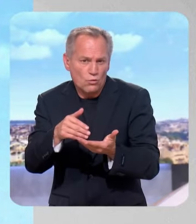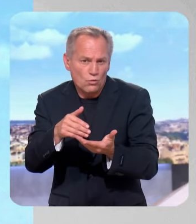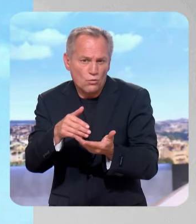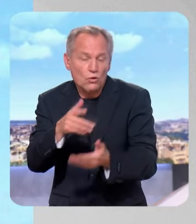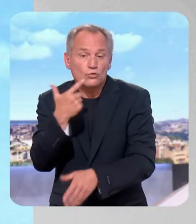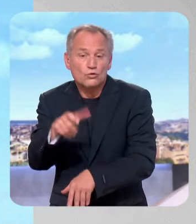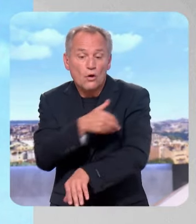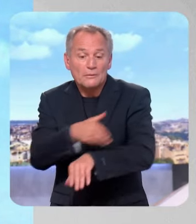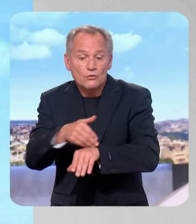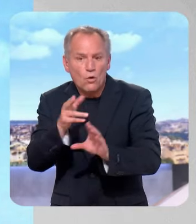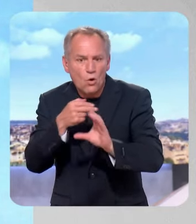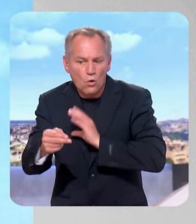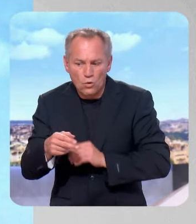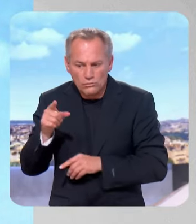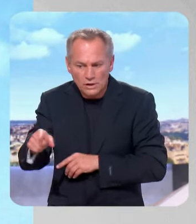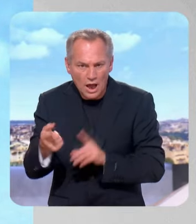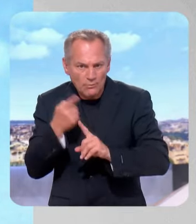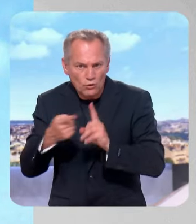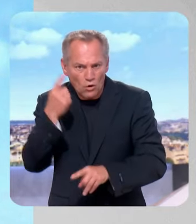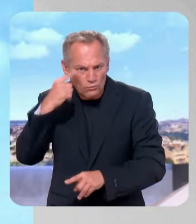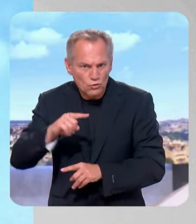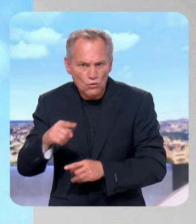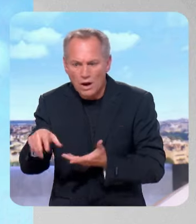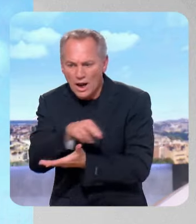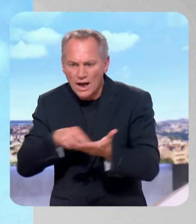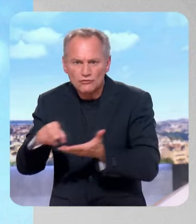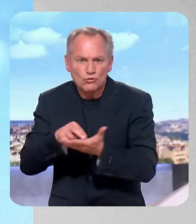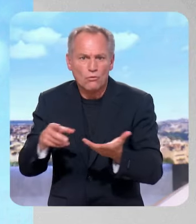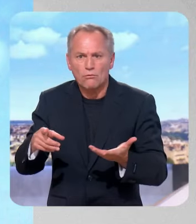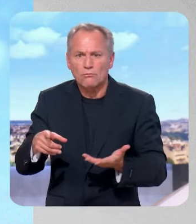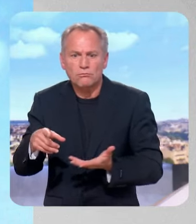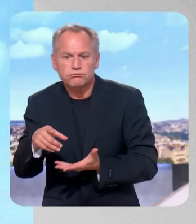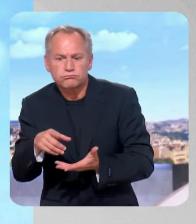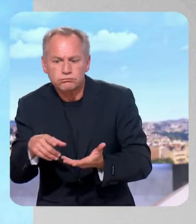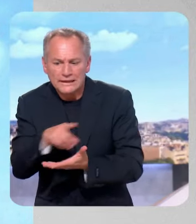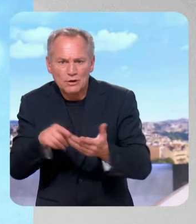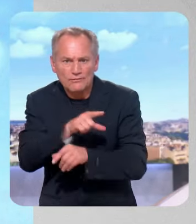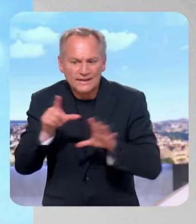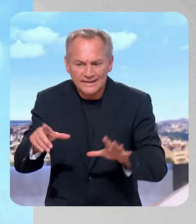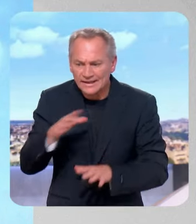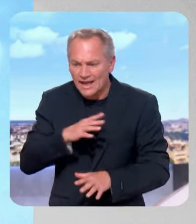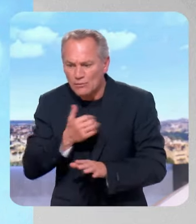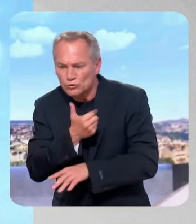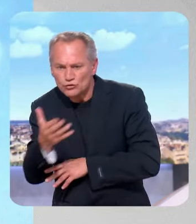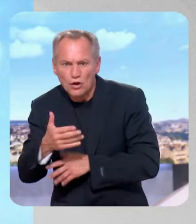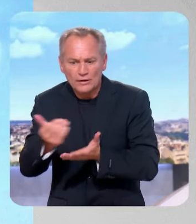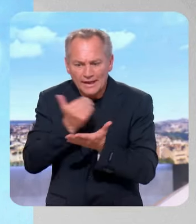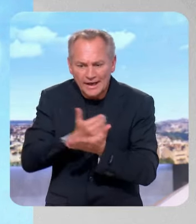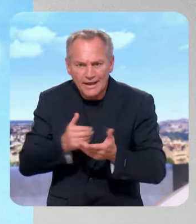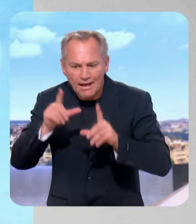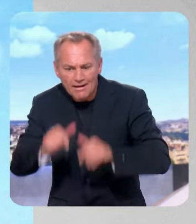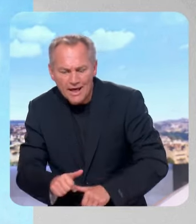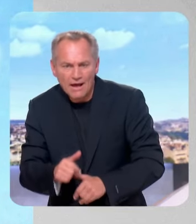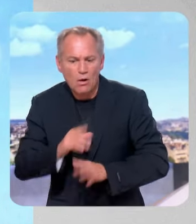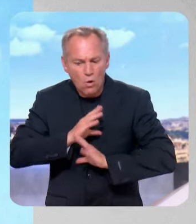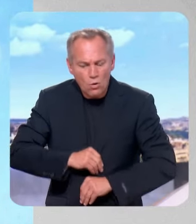d'Évreux. C'est l'avenir de ce site et des centaines de salariés qui sont sur place qui est garanti. C'est à ça que sert la stabilité de notre